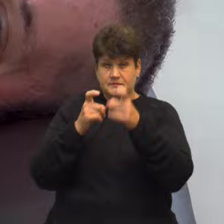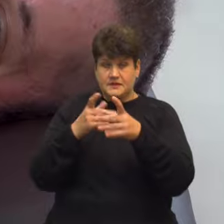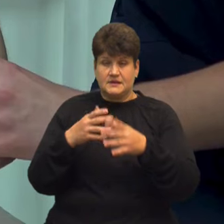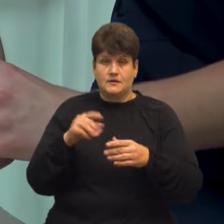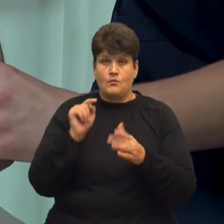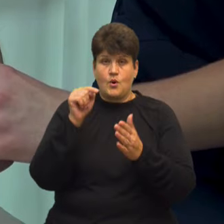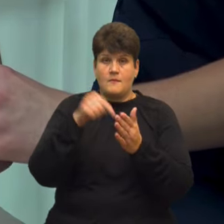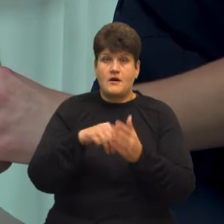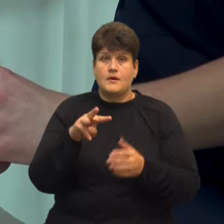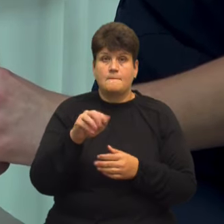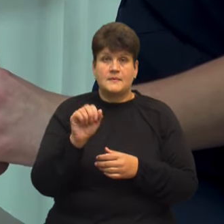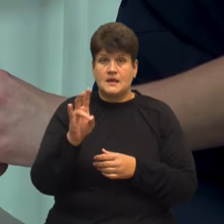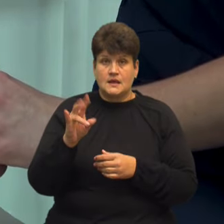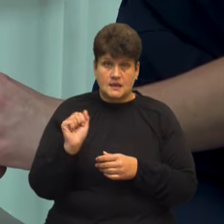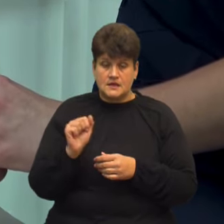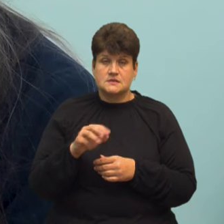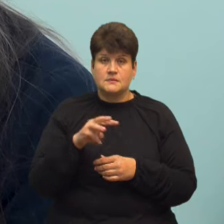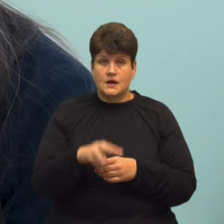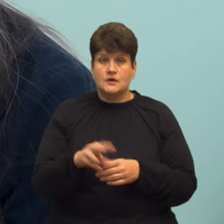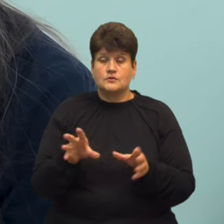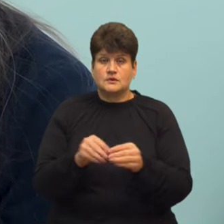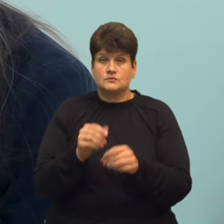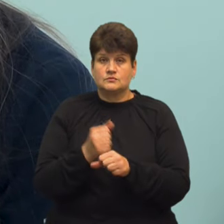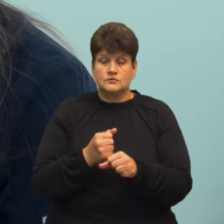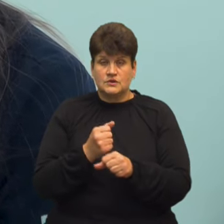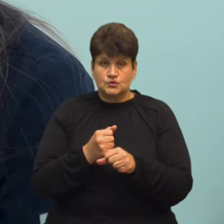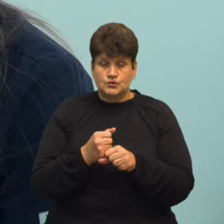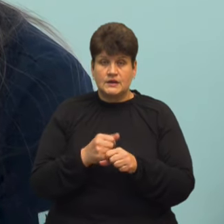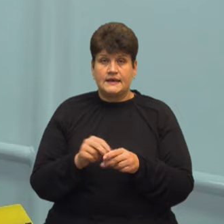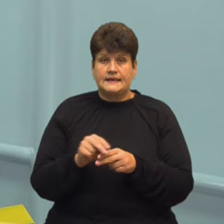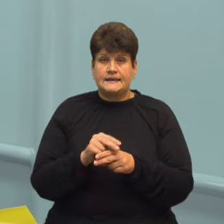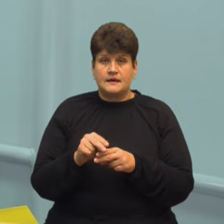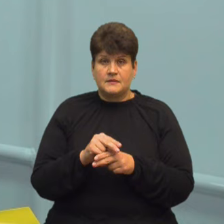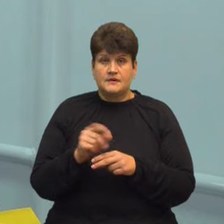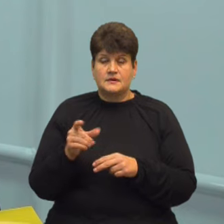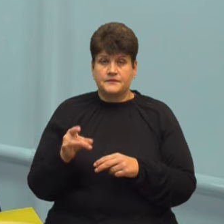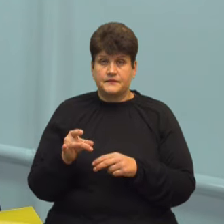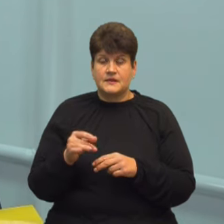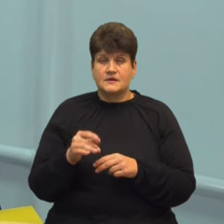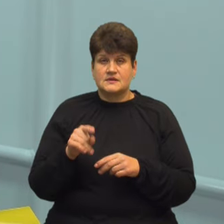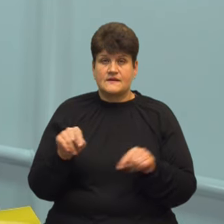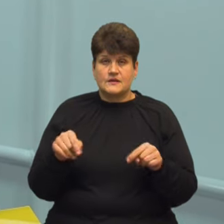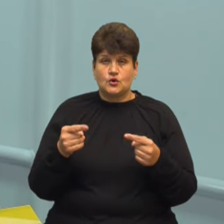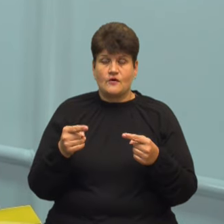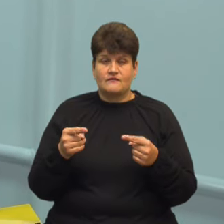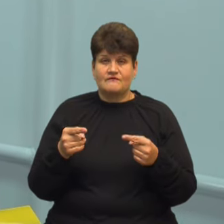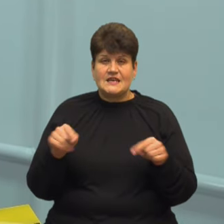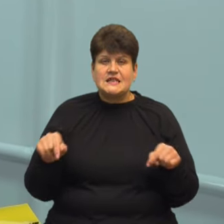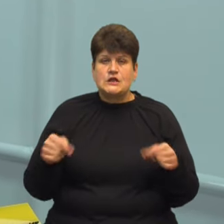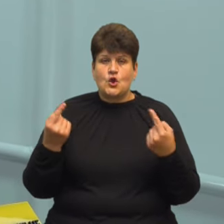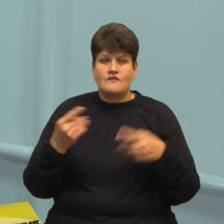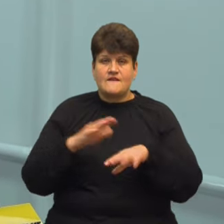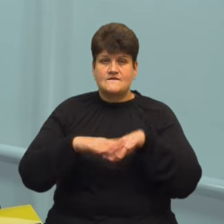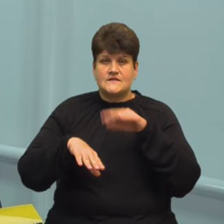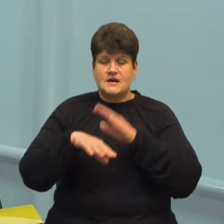З Михайлом працює ерготерапевтка Ольга Осадчук При цьому відновлення верхніх кінців ми здійснюємо